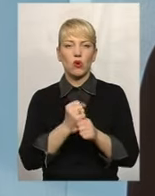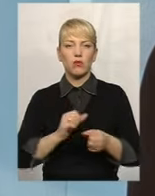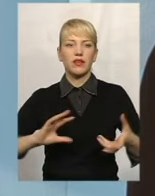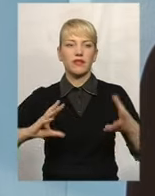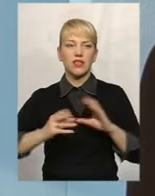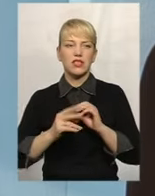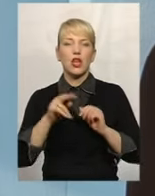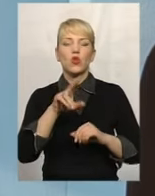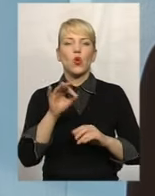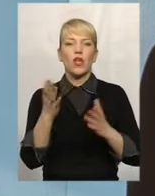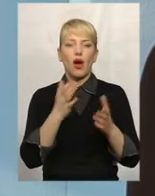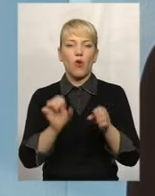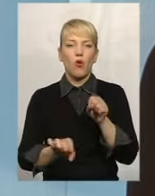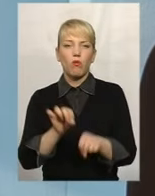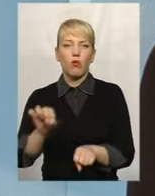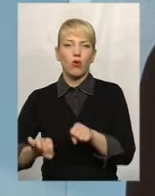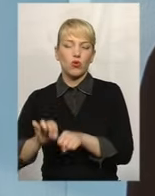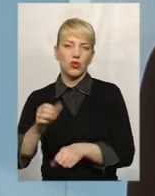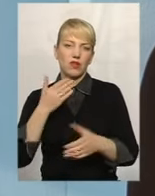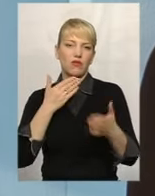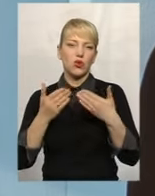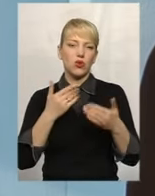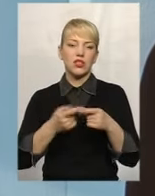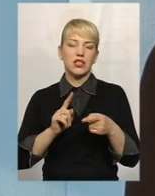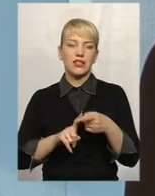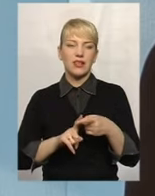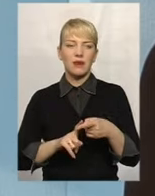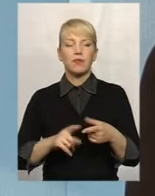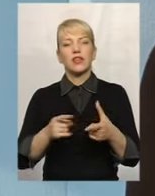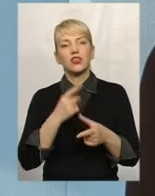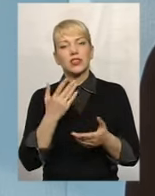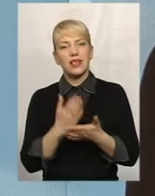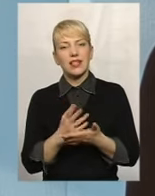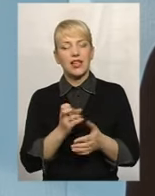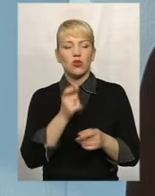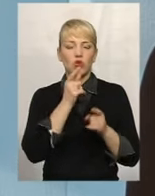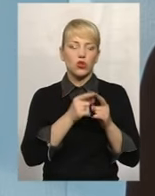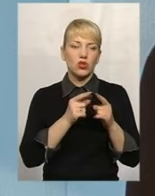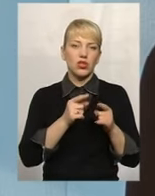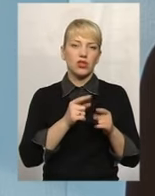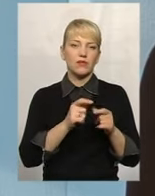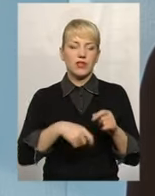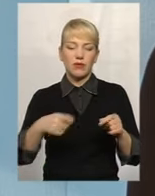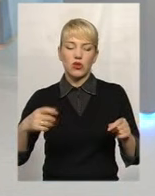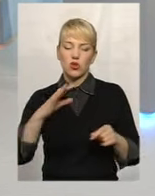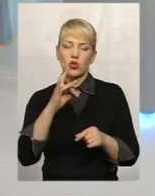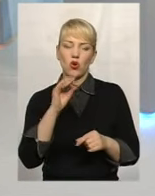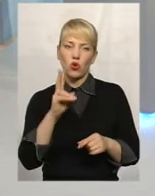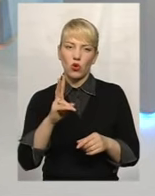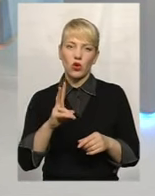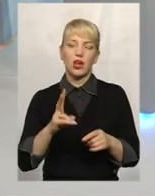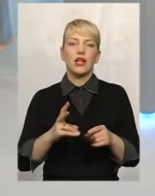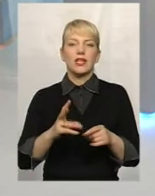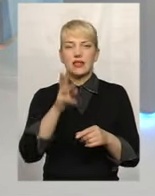до якого порушення відносяться зафіксовані в акті порушення. Чи це вийде до строки виплати заробітної плати, чи динного оформлення трудових